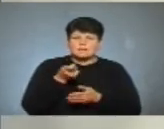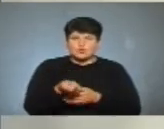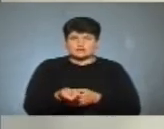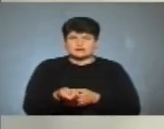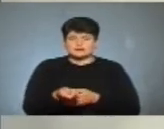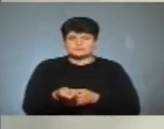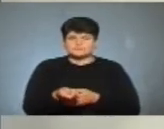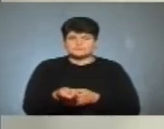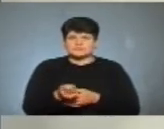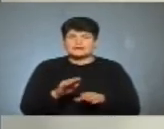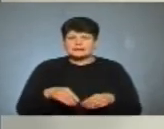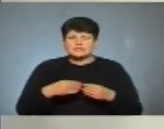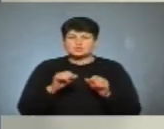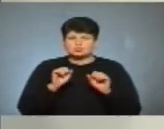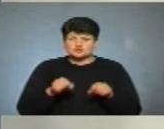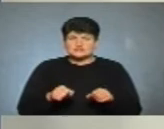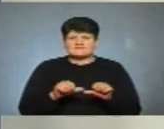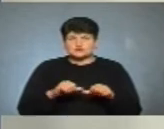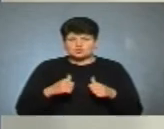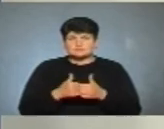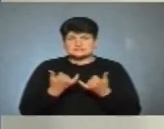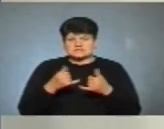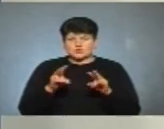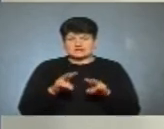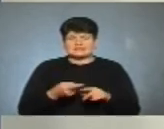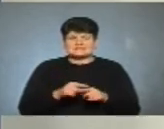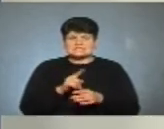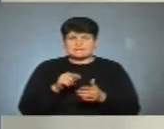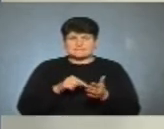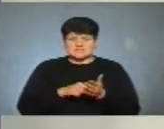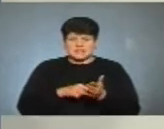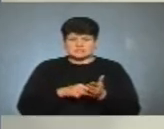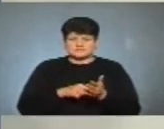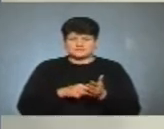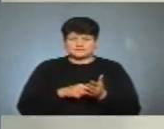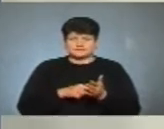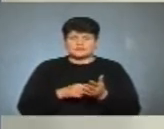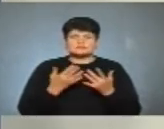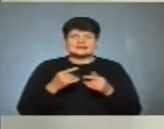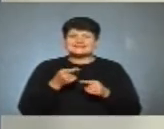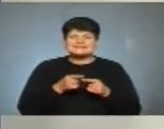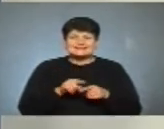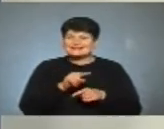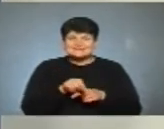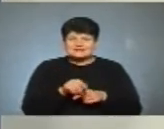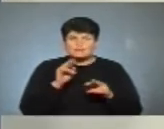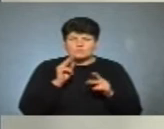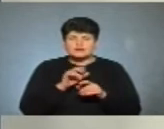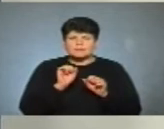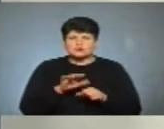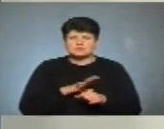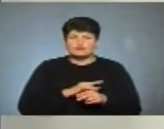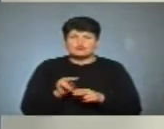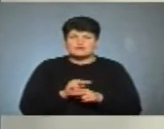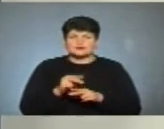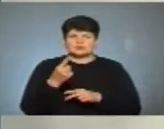дають можливість комісії зараз розглядати це питання, оскільки це не ті помилки і неточності, які можна було виправити